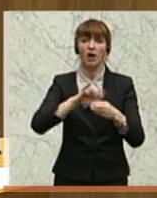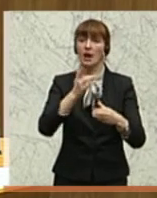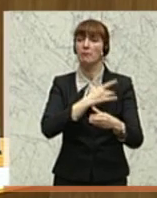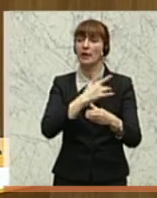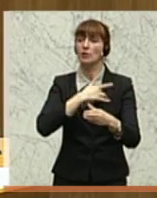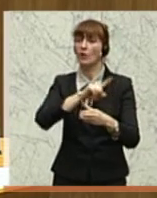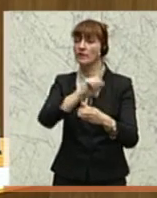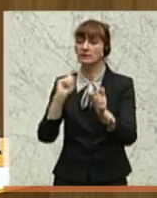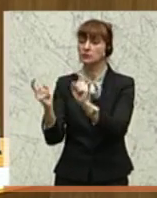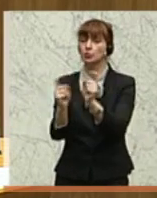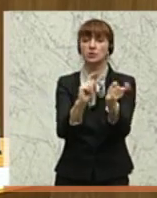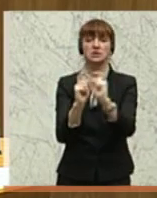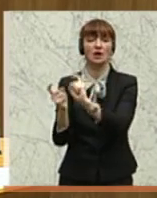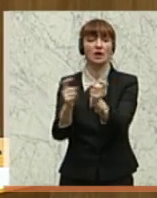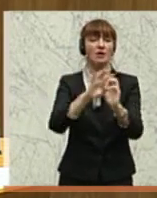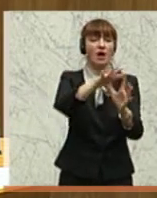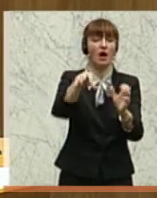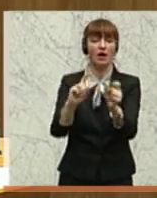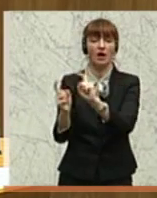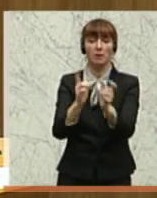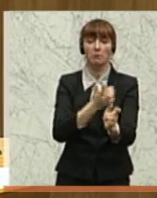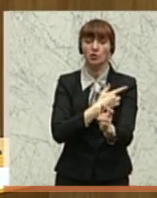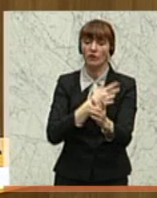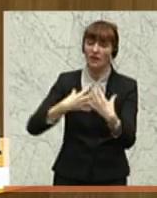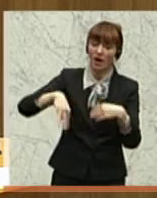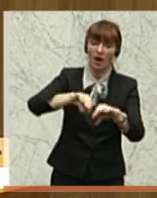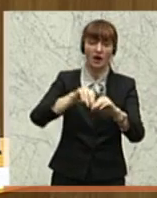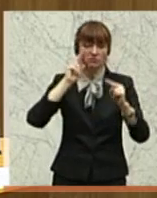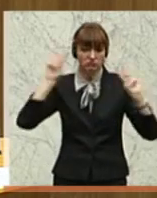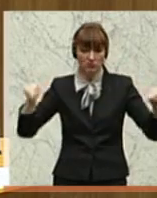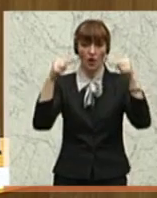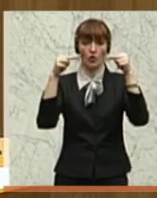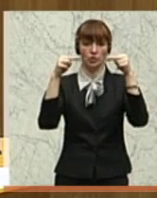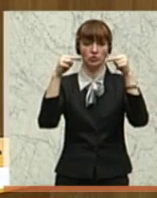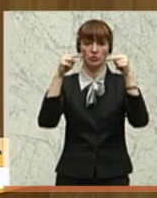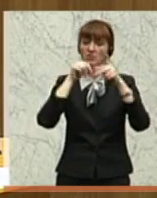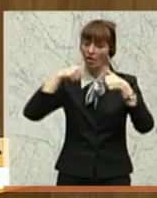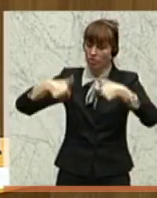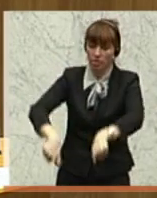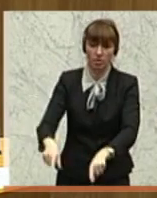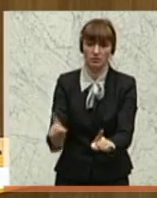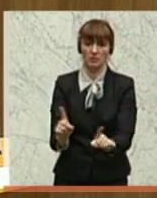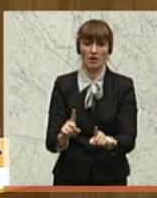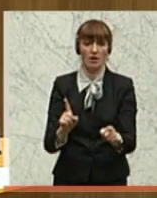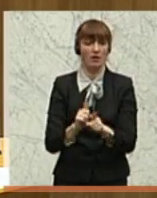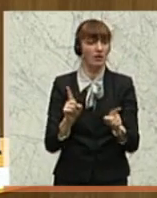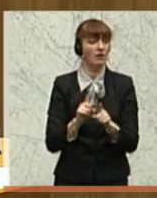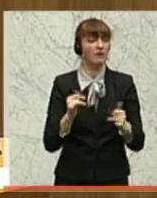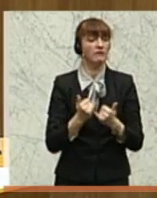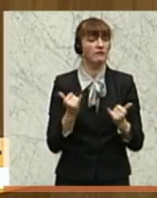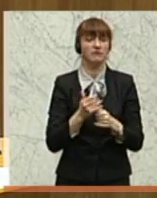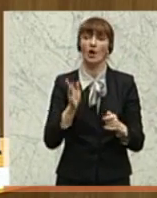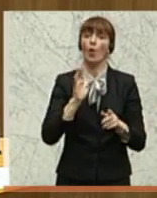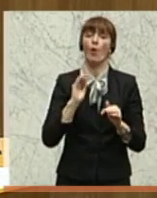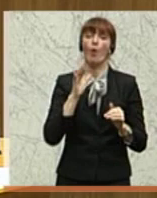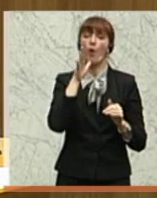diskutieren, die mit den Betroffenen auf Augenhöhe diskutieren und nicht in Hochratsmentalität